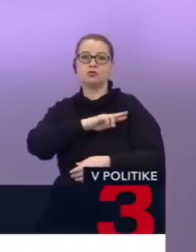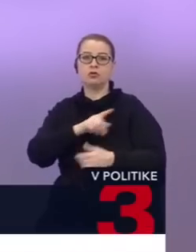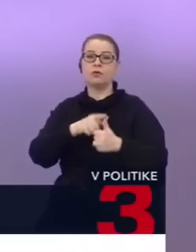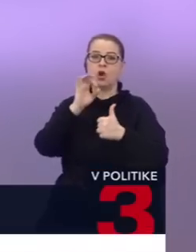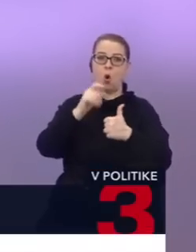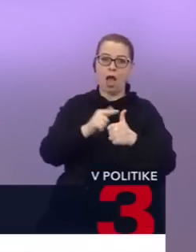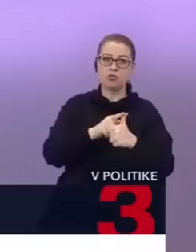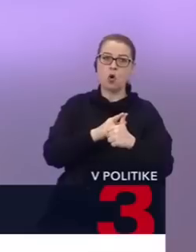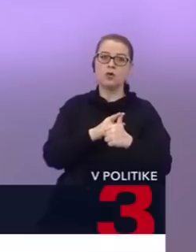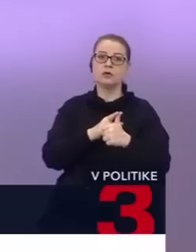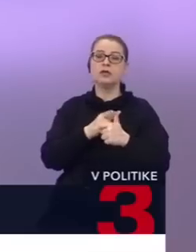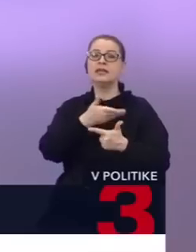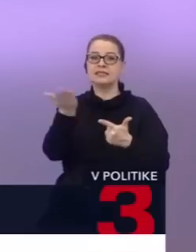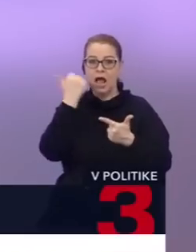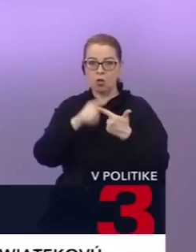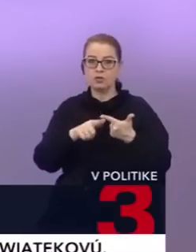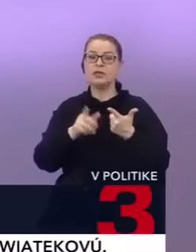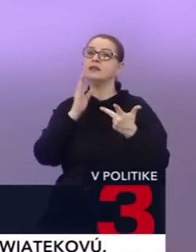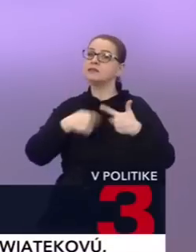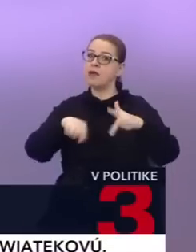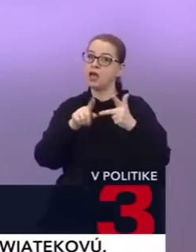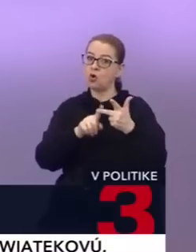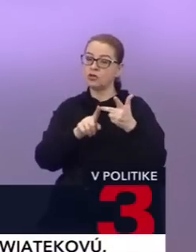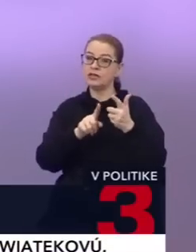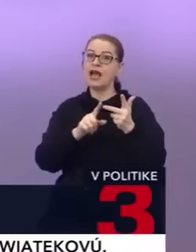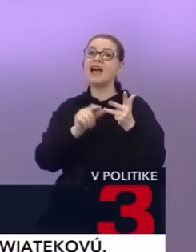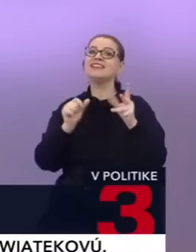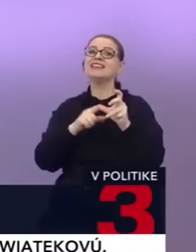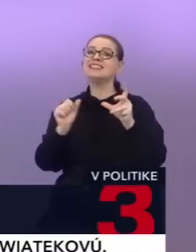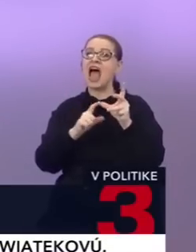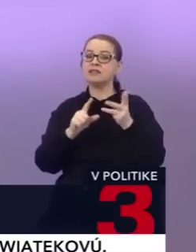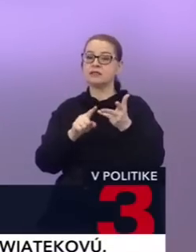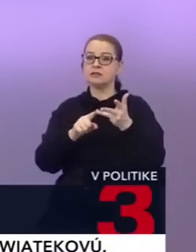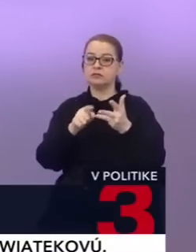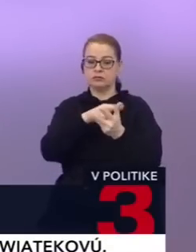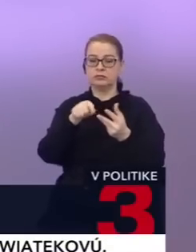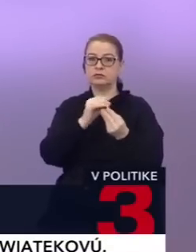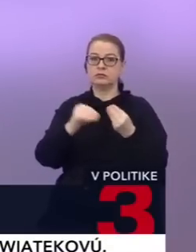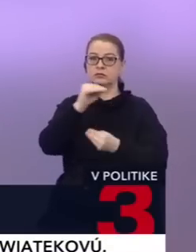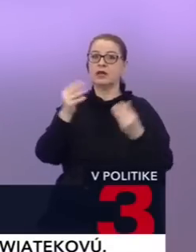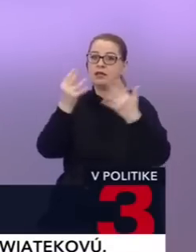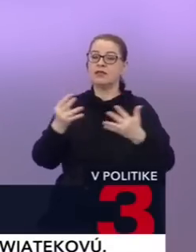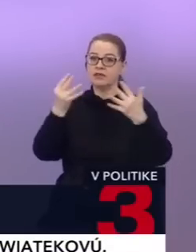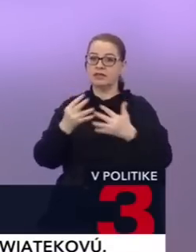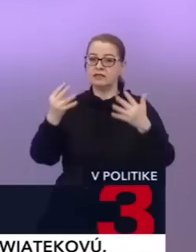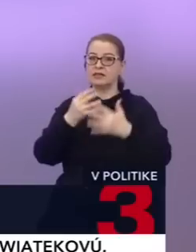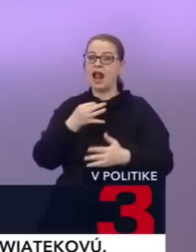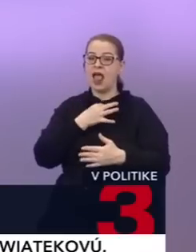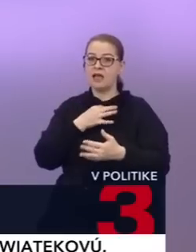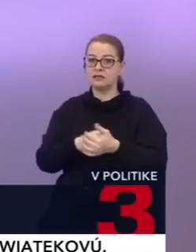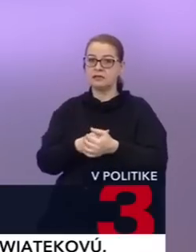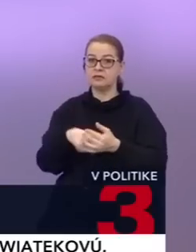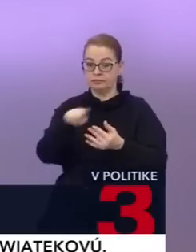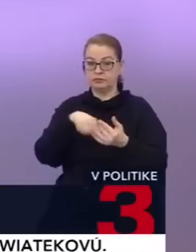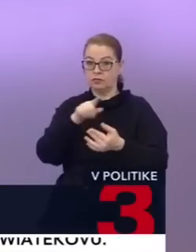Oľano, Zaludí, Smerodina a SAS. Tieto spolu majú vyše 90 lasov alebo 90 lasov. Ak